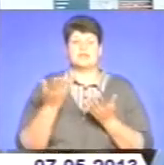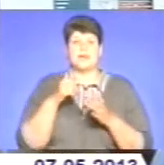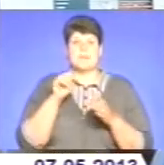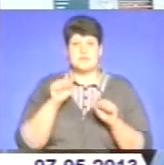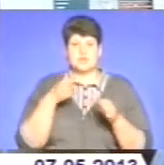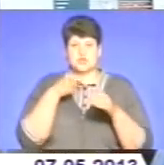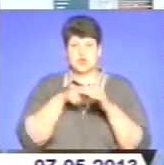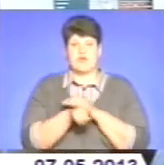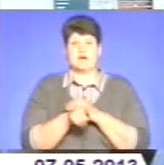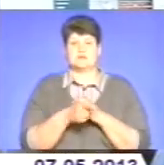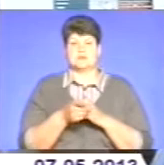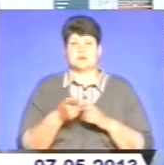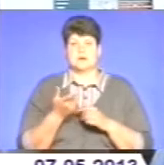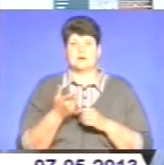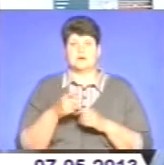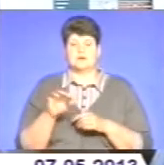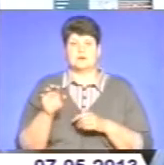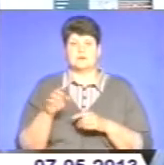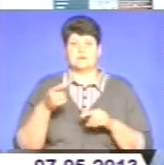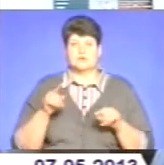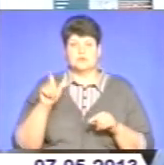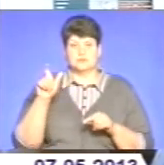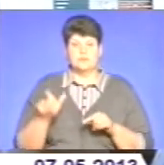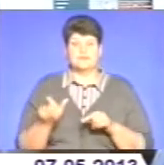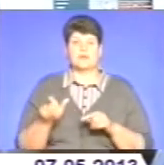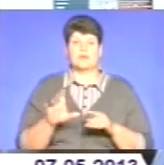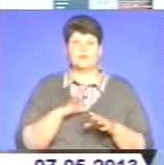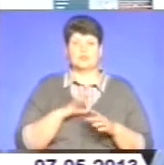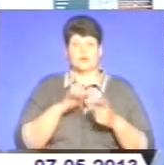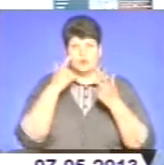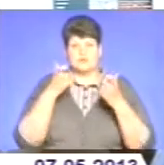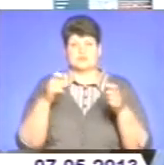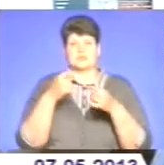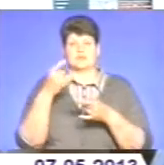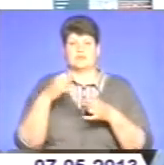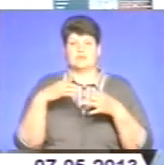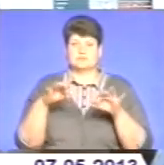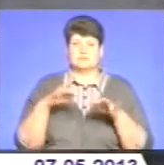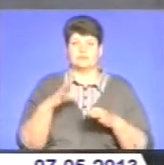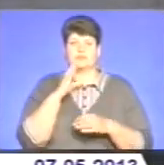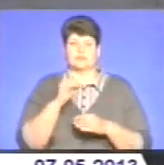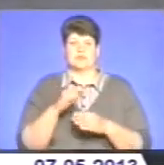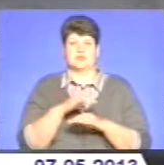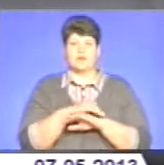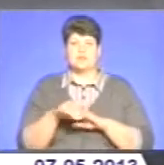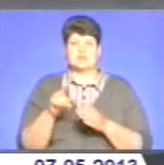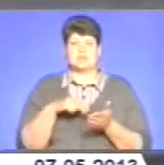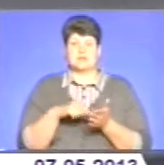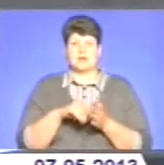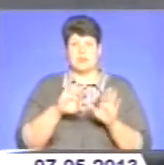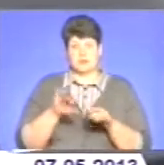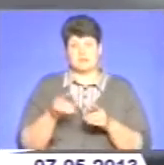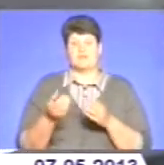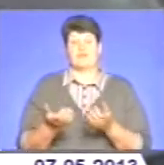злочинець. Оголошення про його розшук було у транспортних засобах, а також на вулицях міста. Як згодом з'ясувалося,